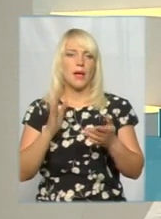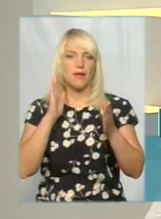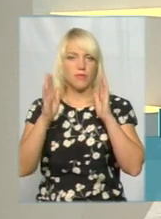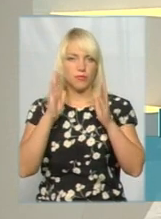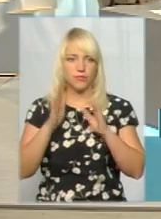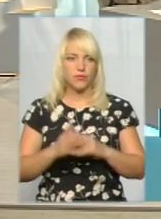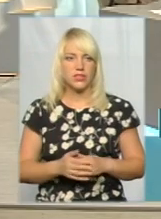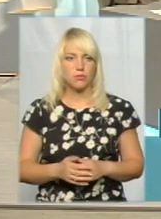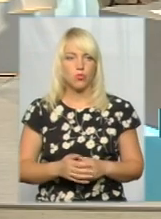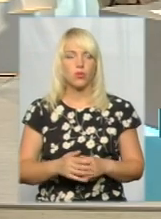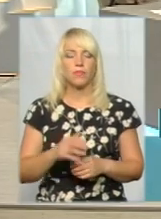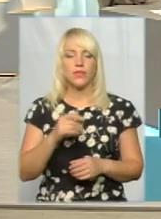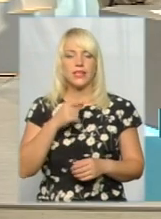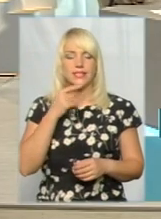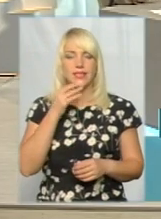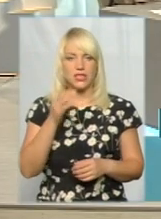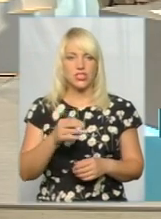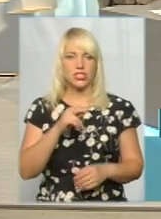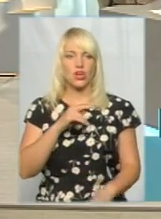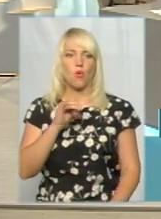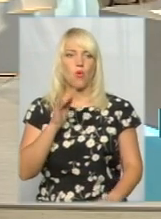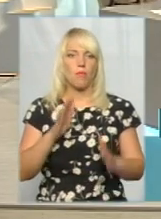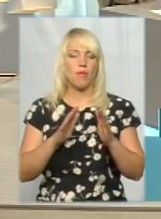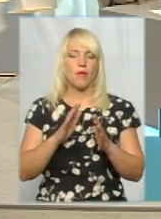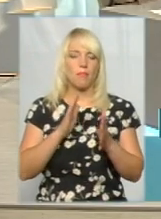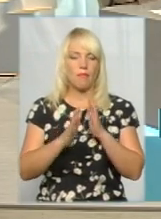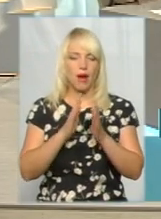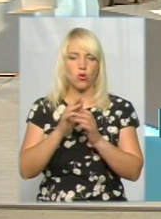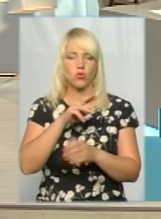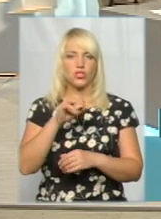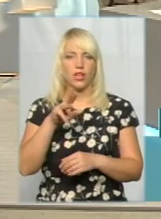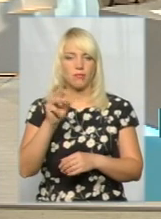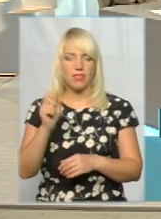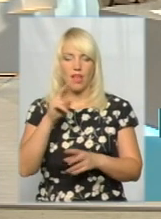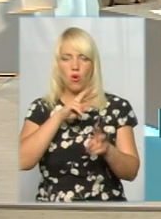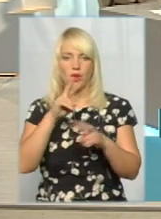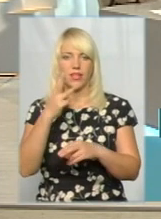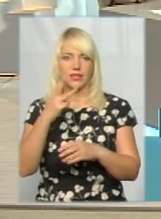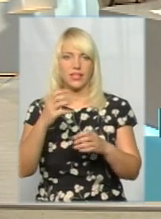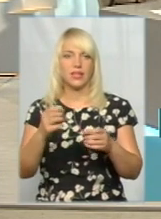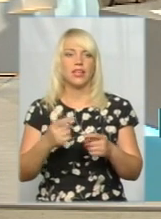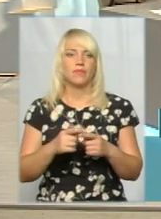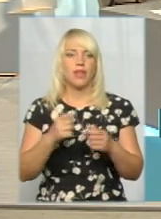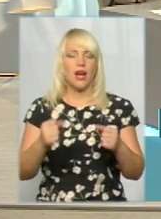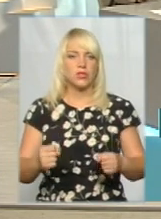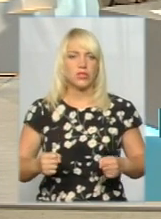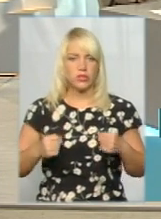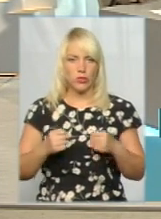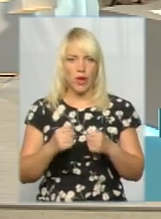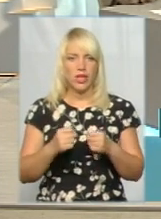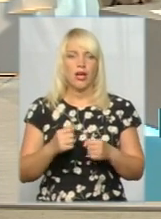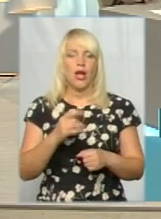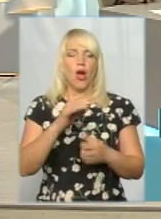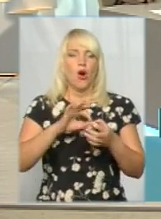Василю, скажіть, у парку Чекмана оглянули ще три атракціони – це ромашку, цепочку і орбіту. На всіх